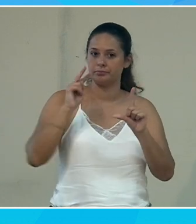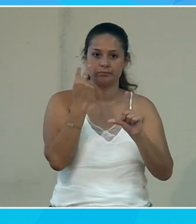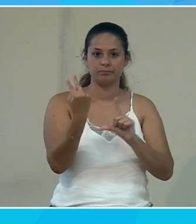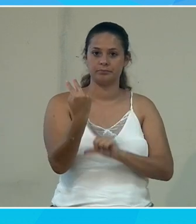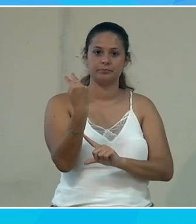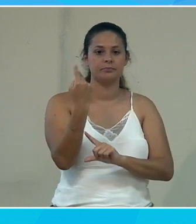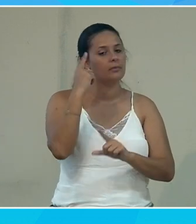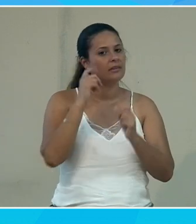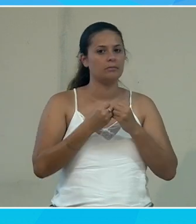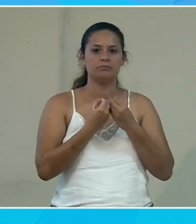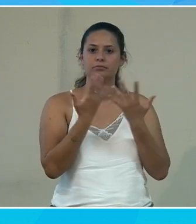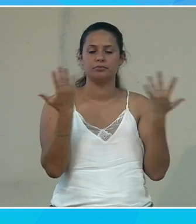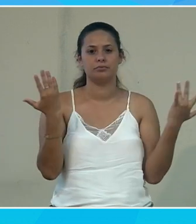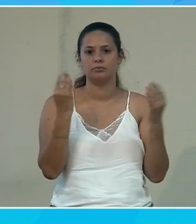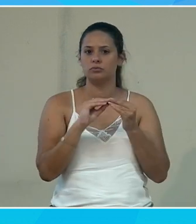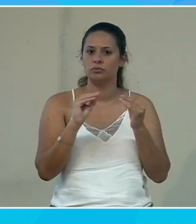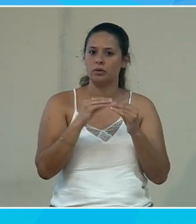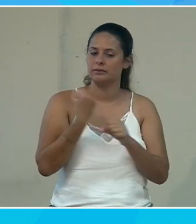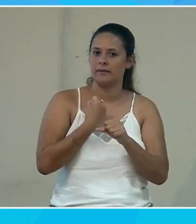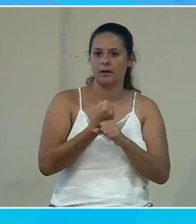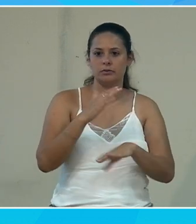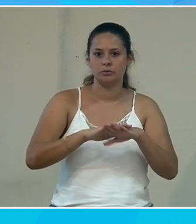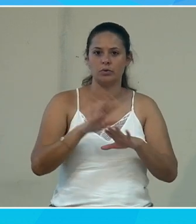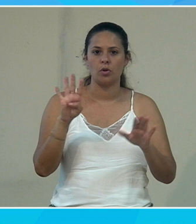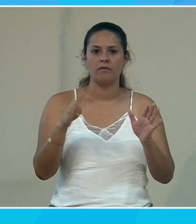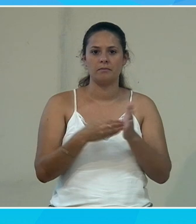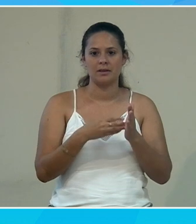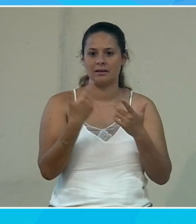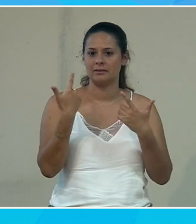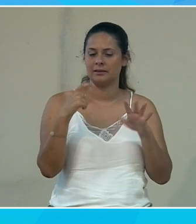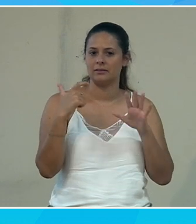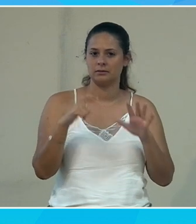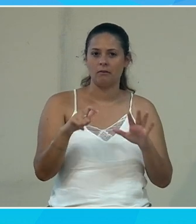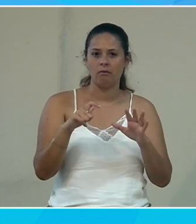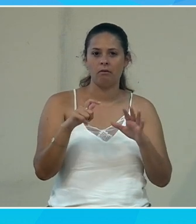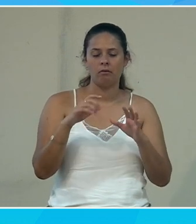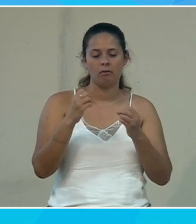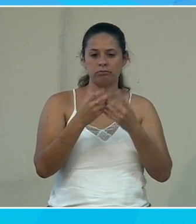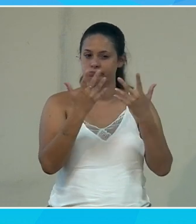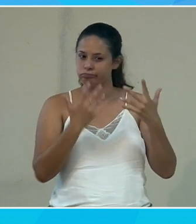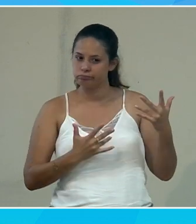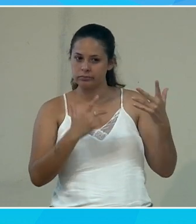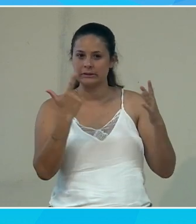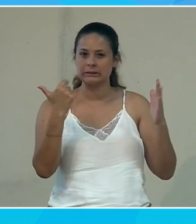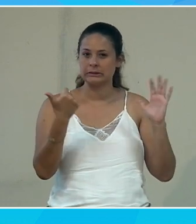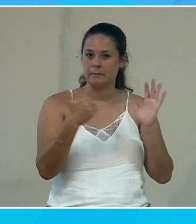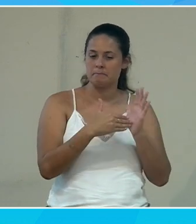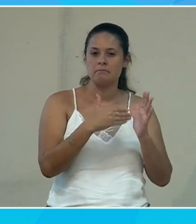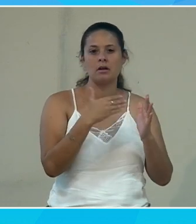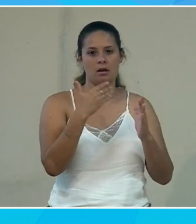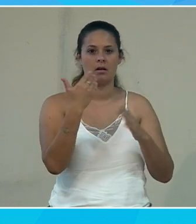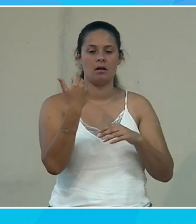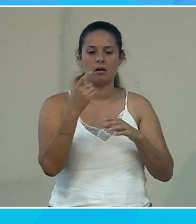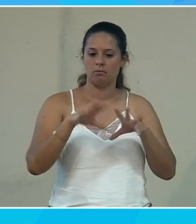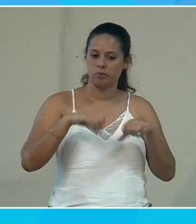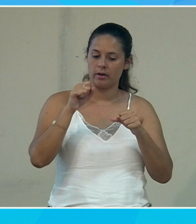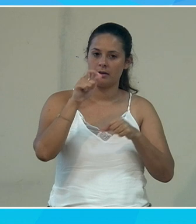foultitude une foultitude de trucs sur lesquels on a bossé on a 9700 composants open source qui sont utilisés aujourd'hui et 6000 employés qui travaillent sur l'open source on